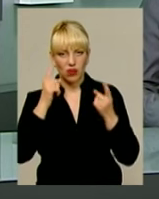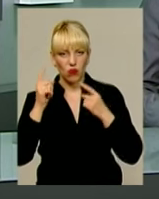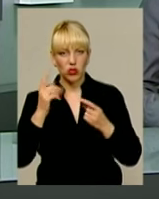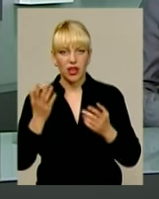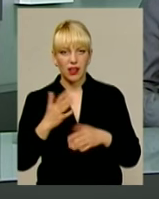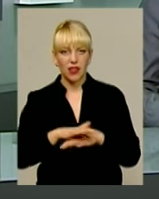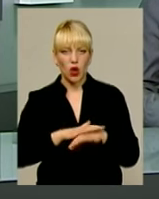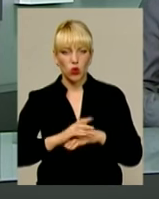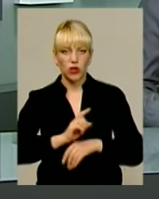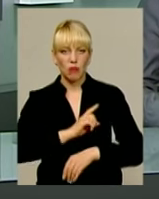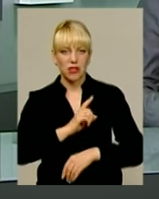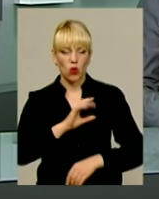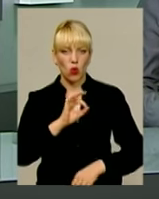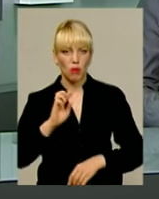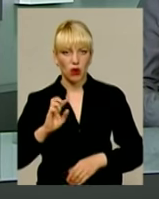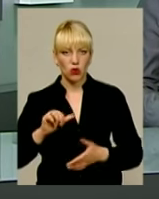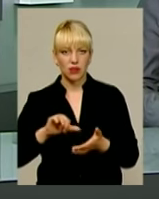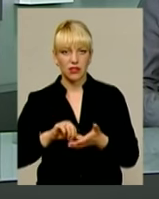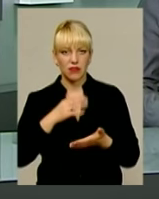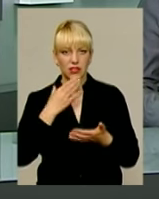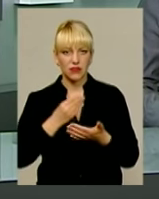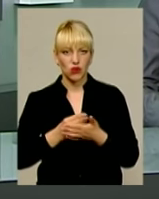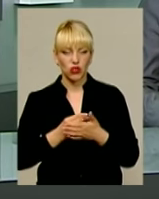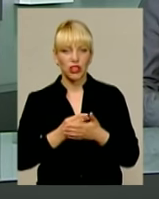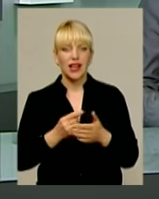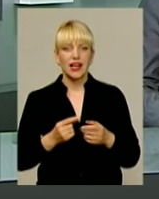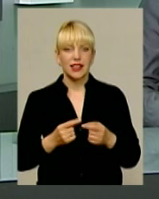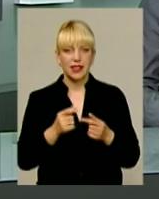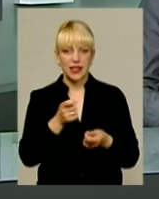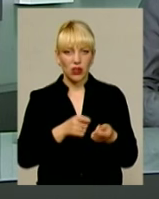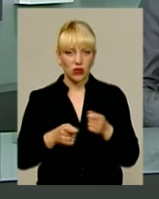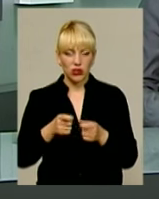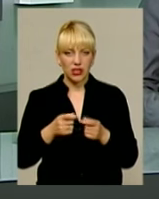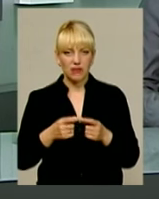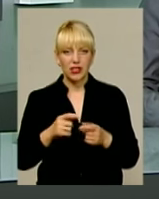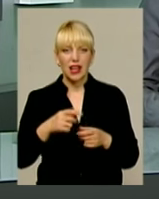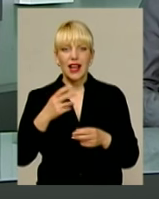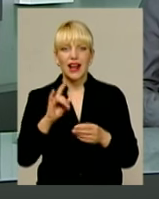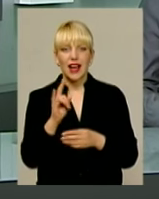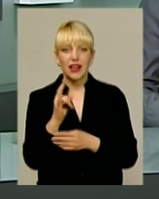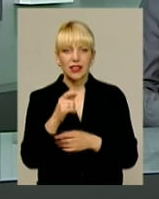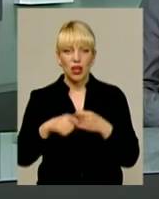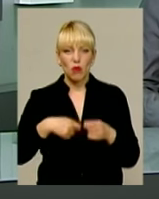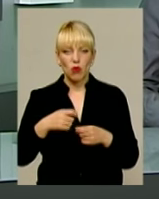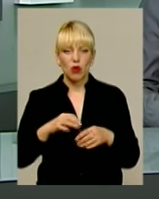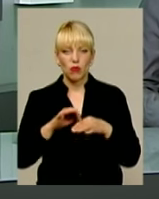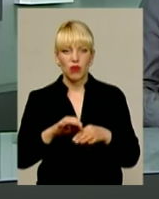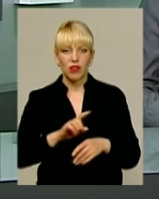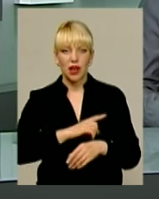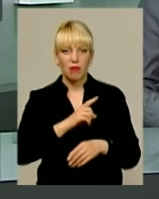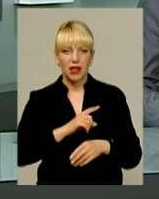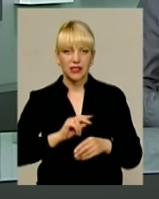народна майстриня Ольга Балюк представила свої декоративні вироби – ляльки-мотанки і провела майстер-клас для всіх охочих